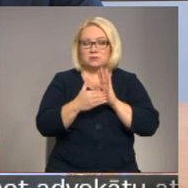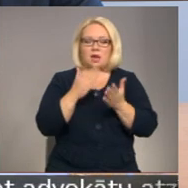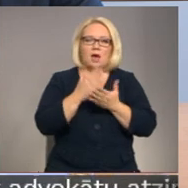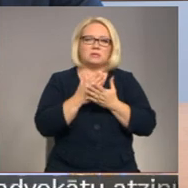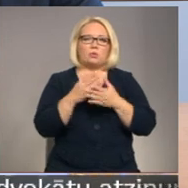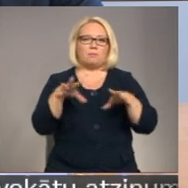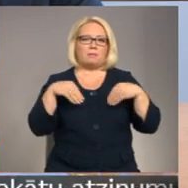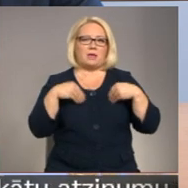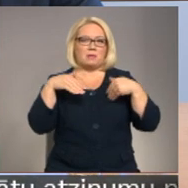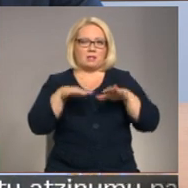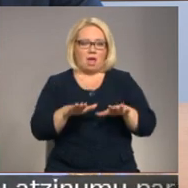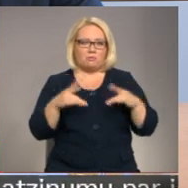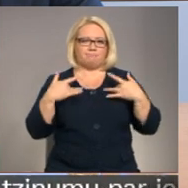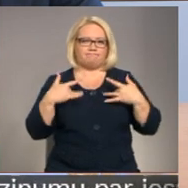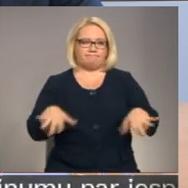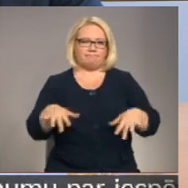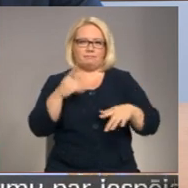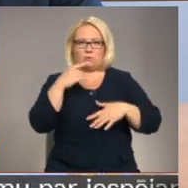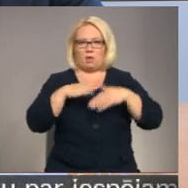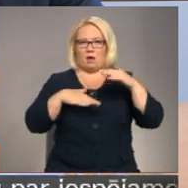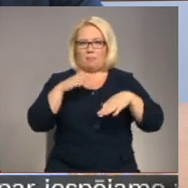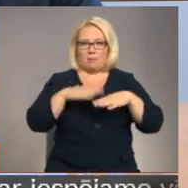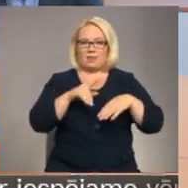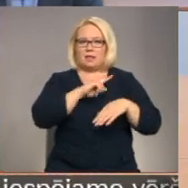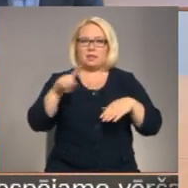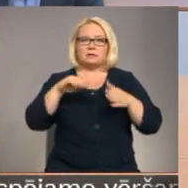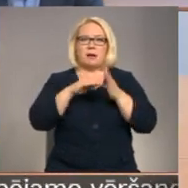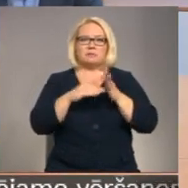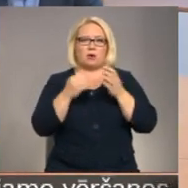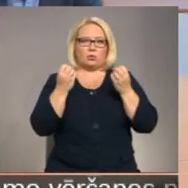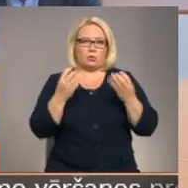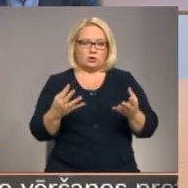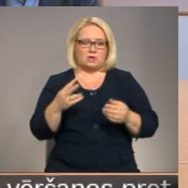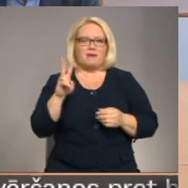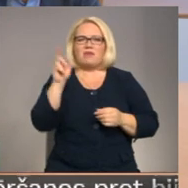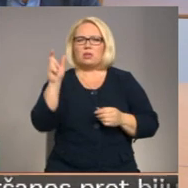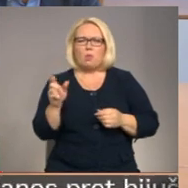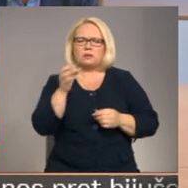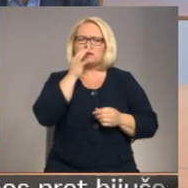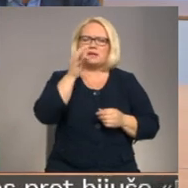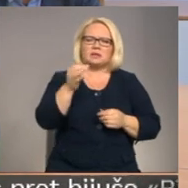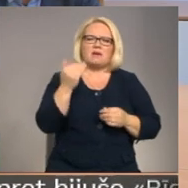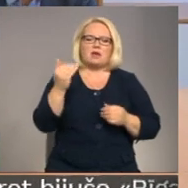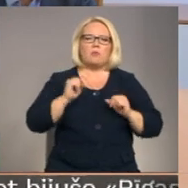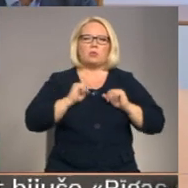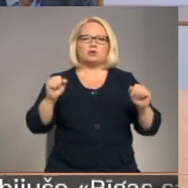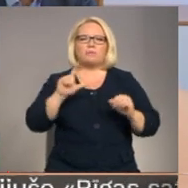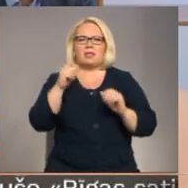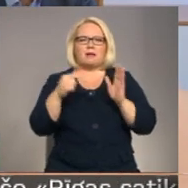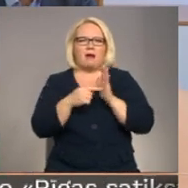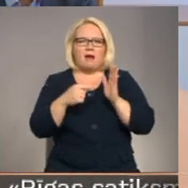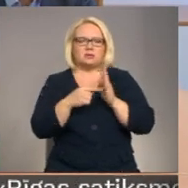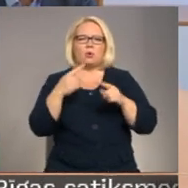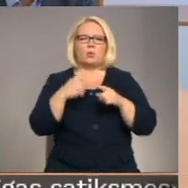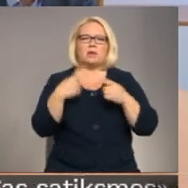lēmumu atstāt domas priekšētāju pirmā vietnieka amatu līdz apstākļu noskaidrošaniem. Vītolas neatklāja neviņam piemēroto drošības līdzekli, ne arī